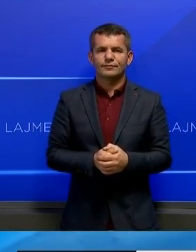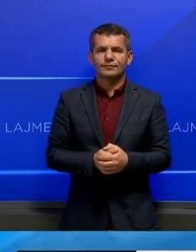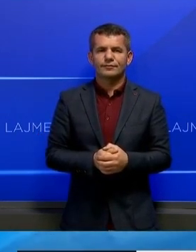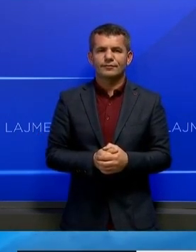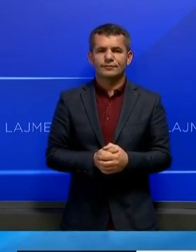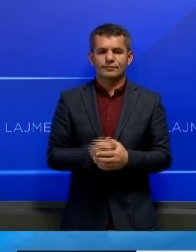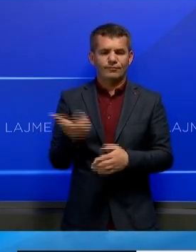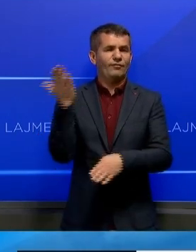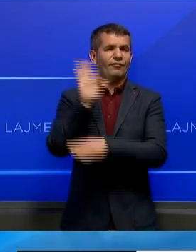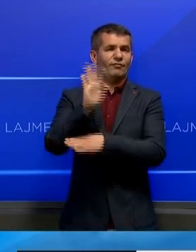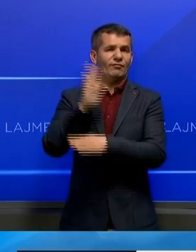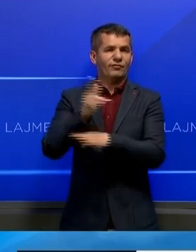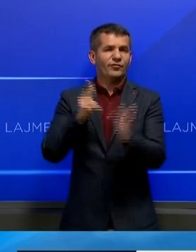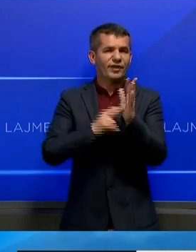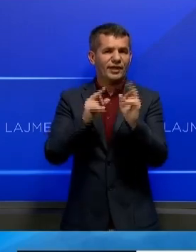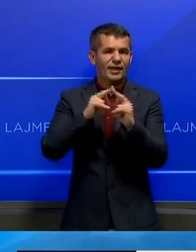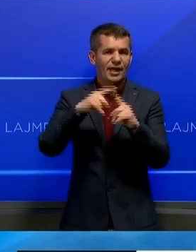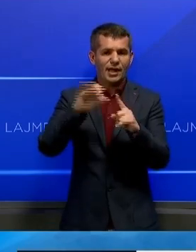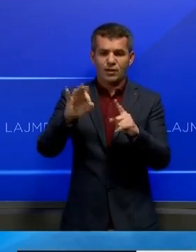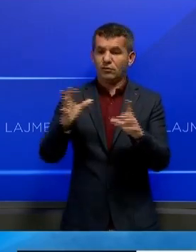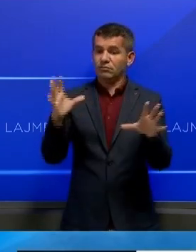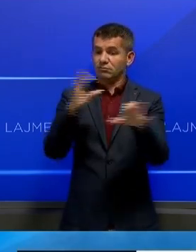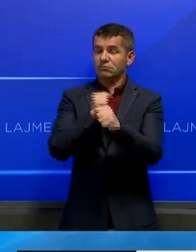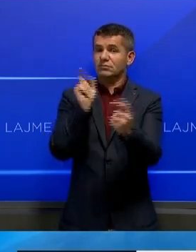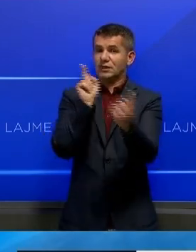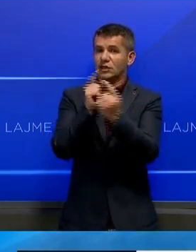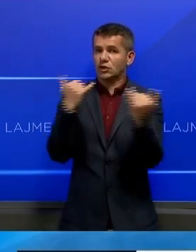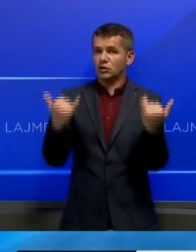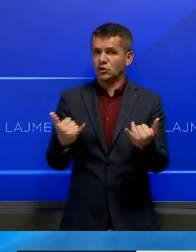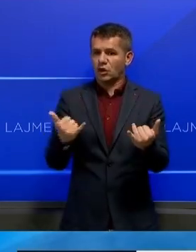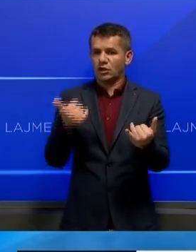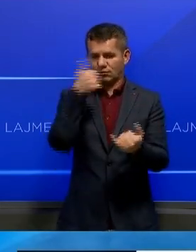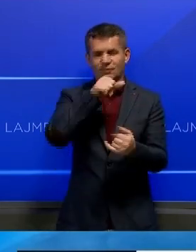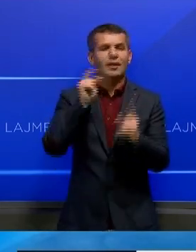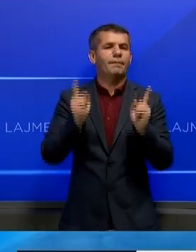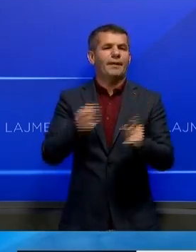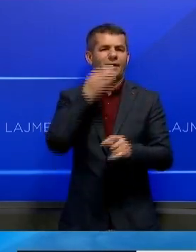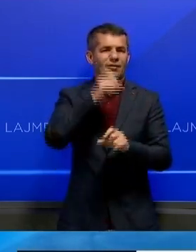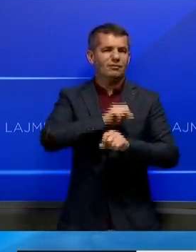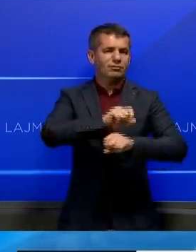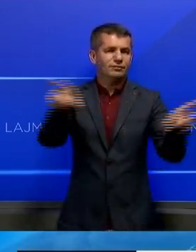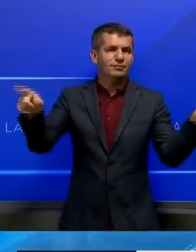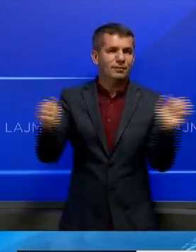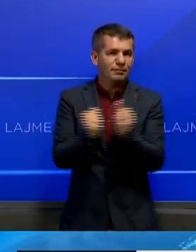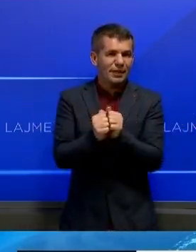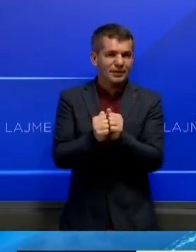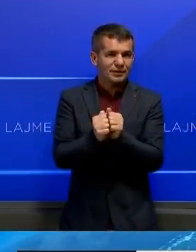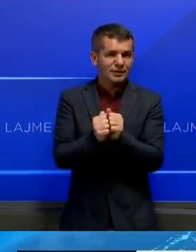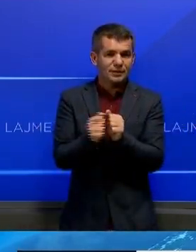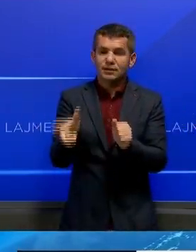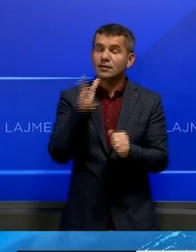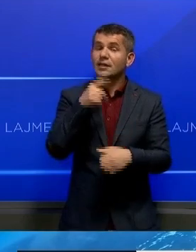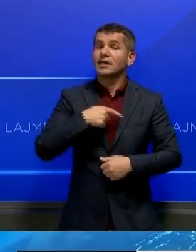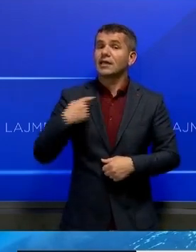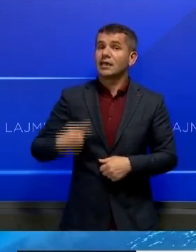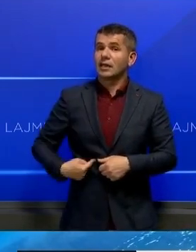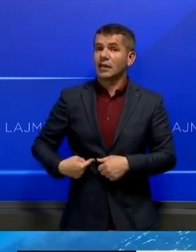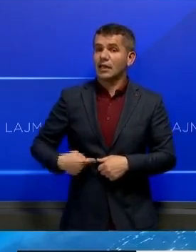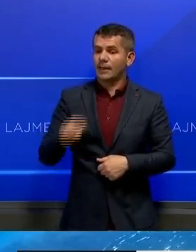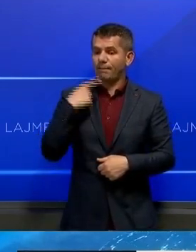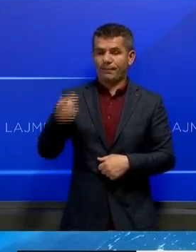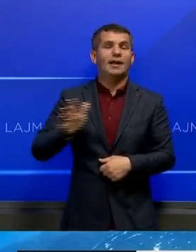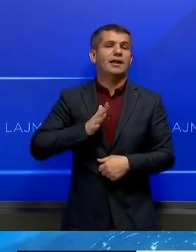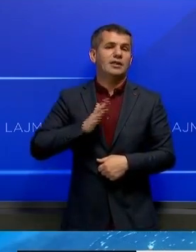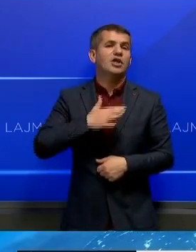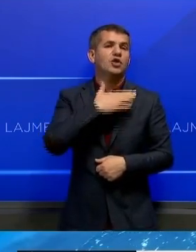Udhëhet si të Natos pas takimit të sotëm në Belgjik, pritë të leshojnë një deklarat të përbashkët në të cilin Kina do të cilsohet që